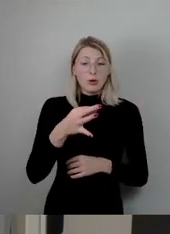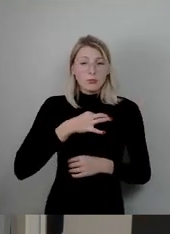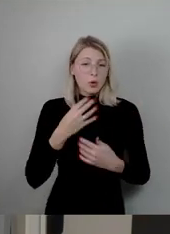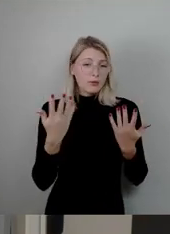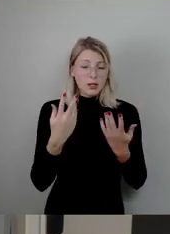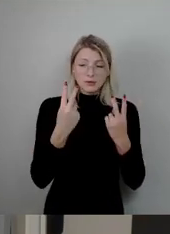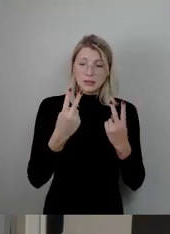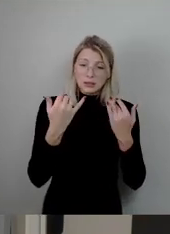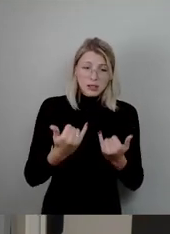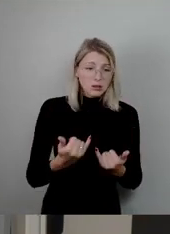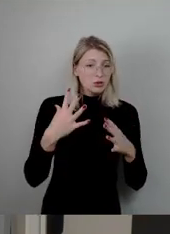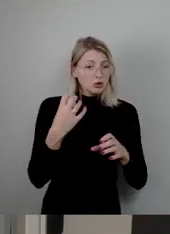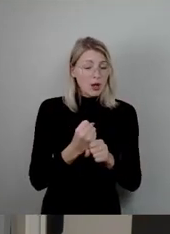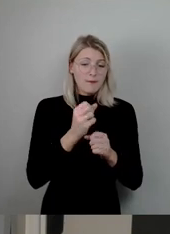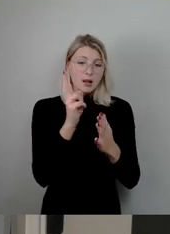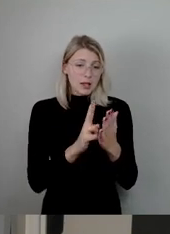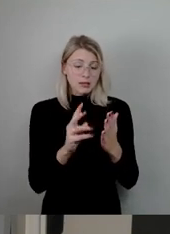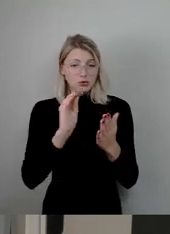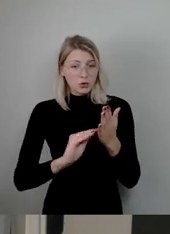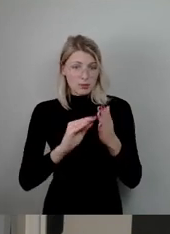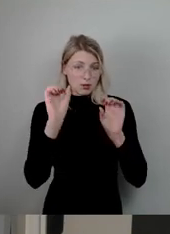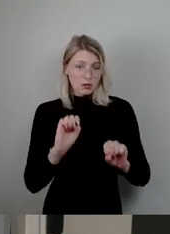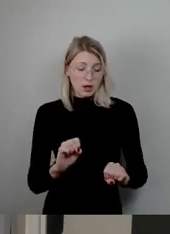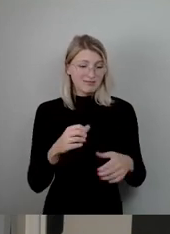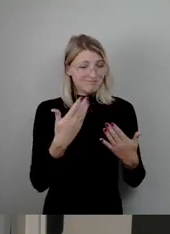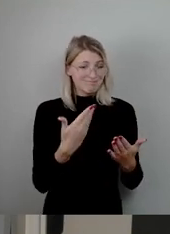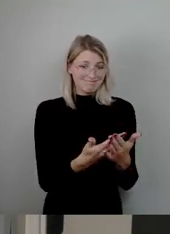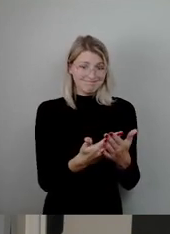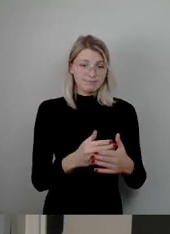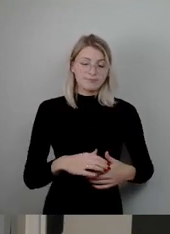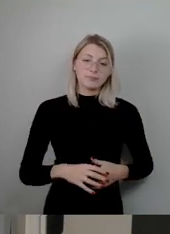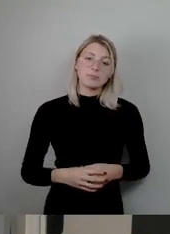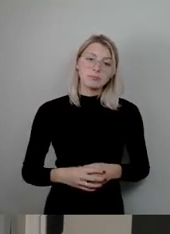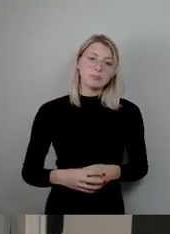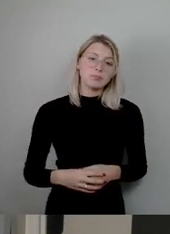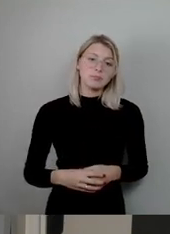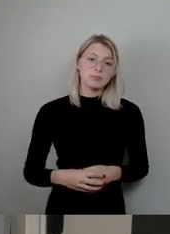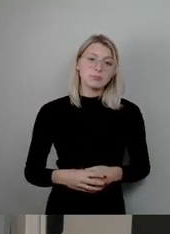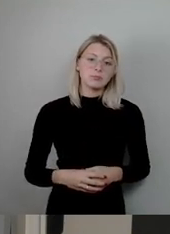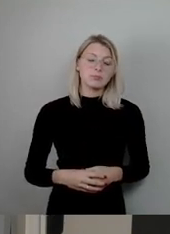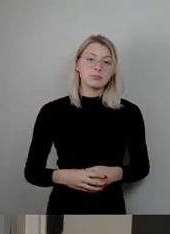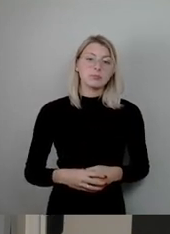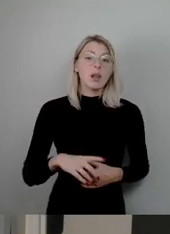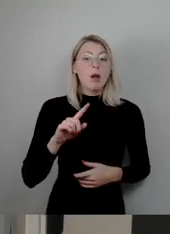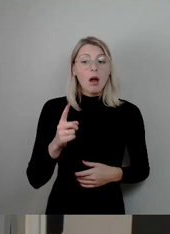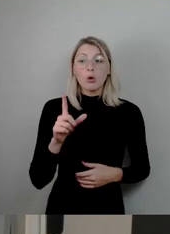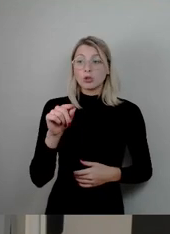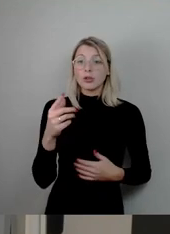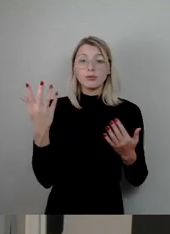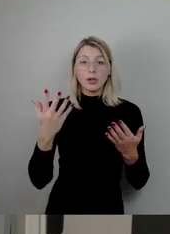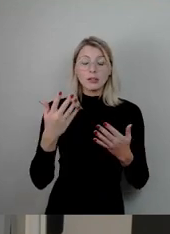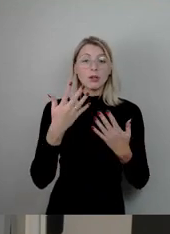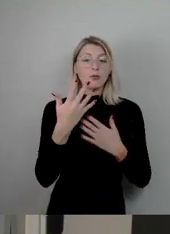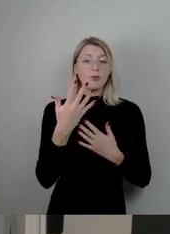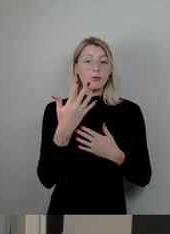schreiben und lesen zu können. Es bedeutet aber auch, da 65 Prozent derjenigen,